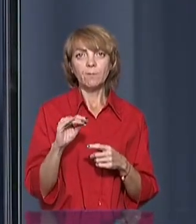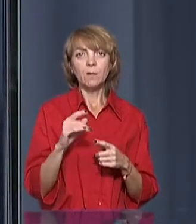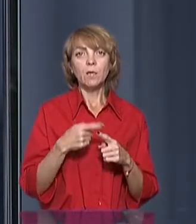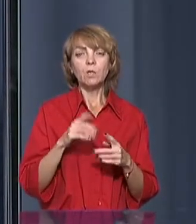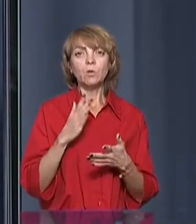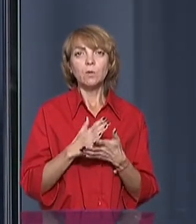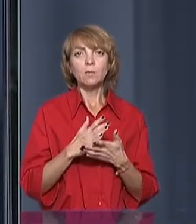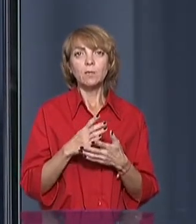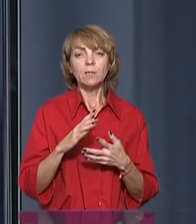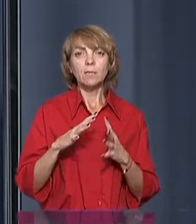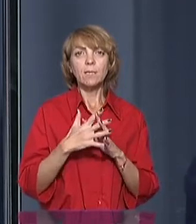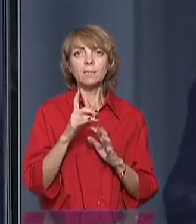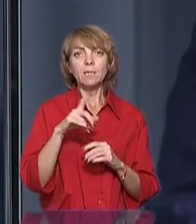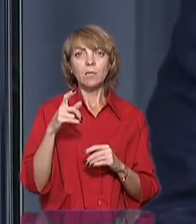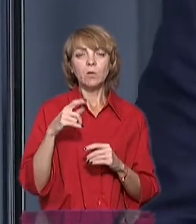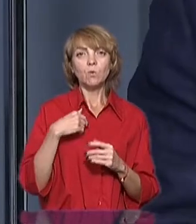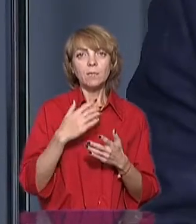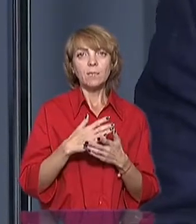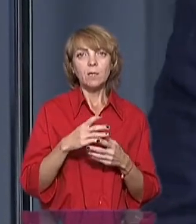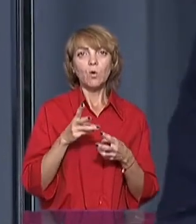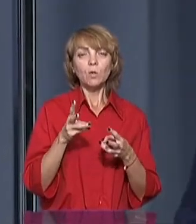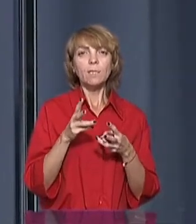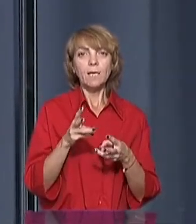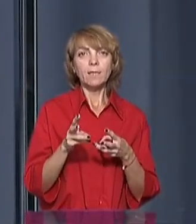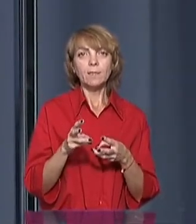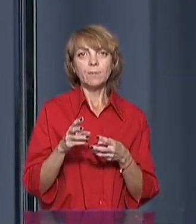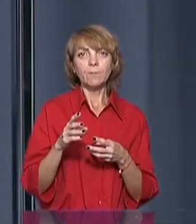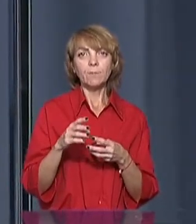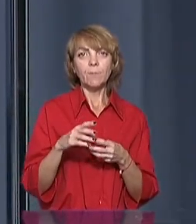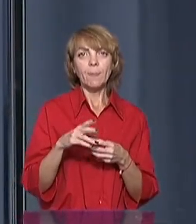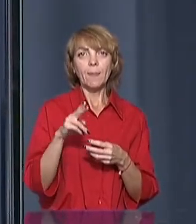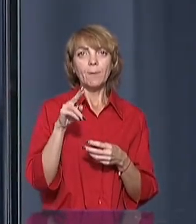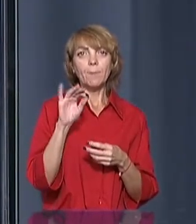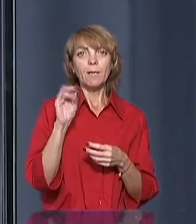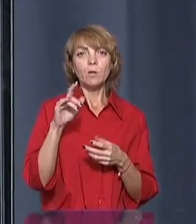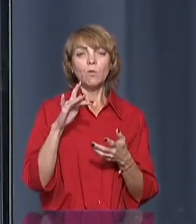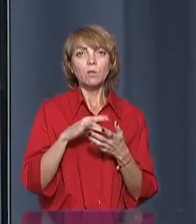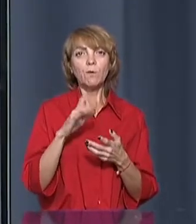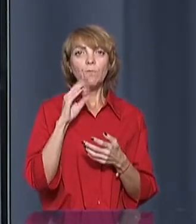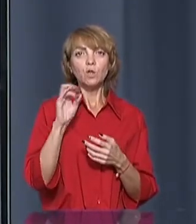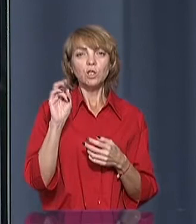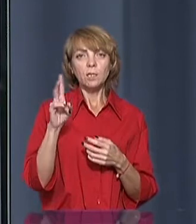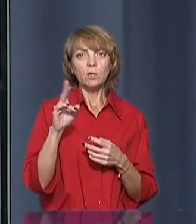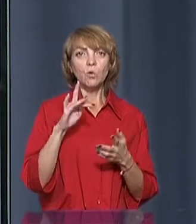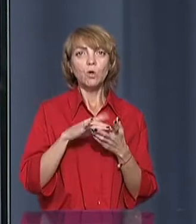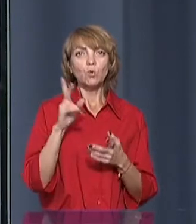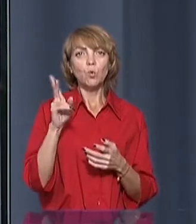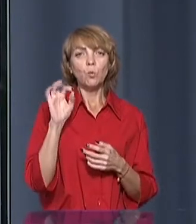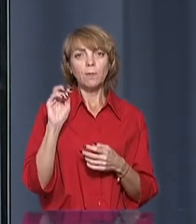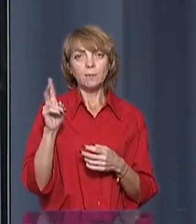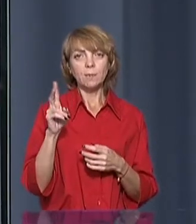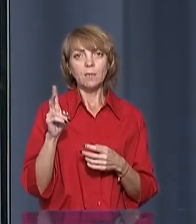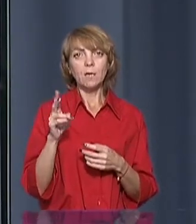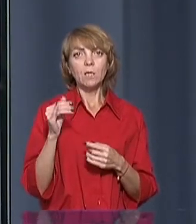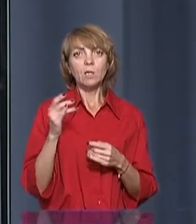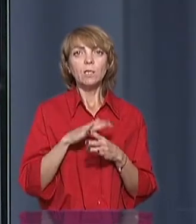Тобто населення у нас є є тільки котельні, пилетні в городі Волчанській, в городі Купинській. І зараз